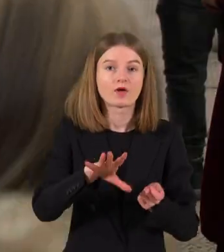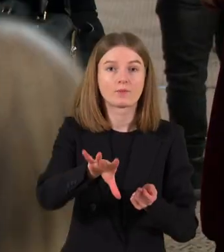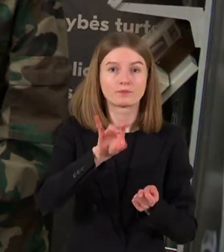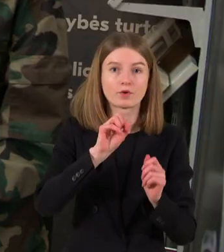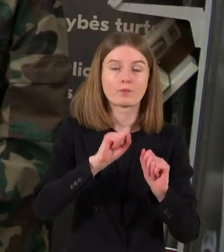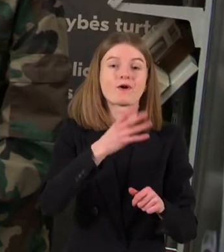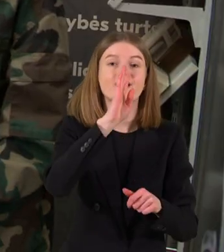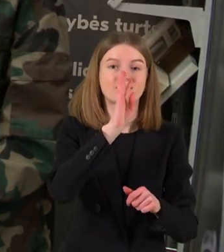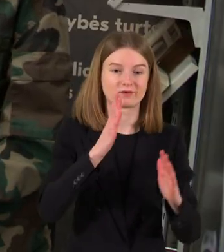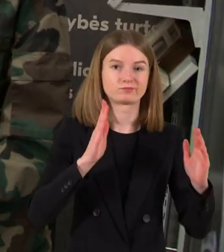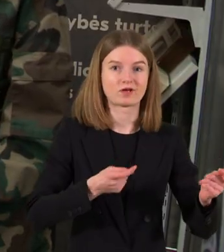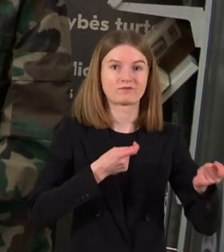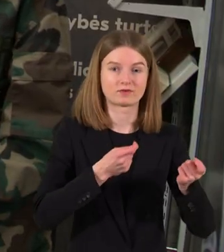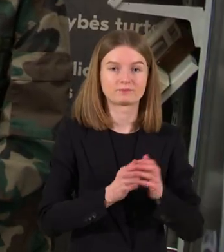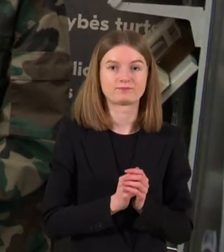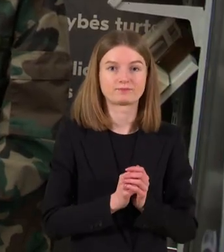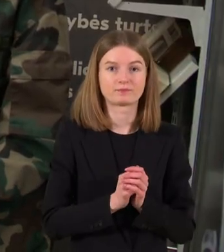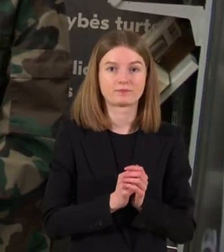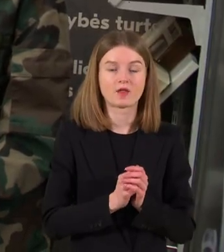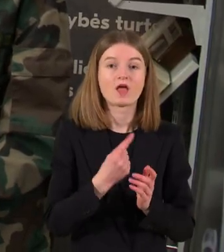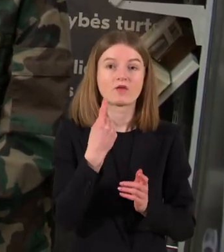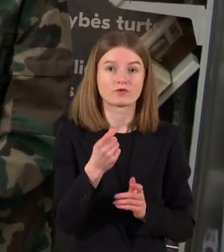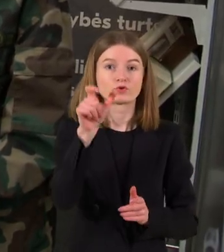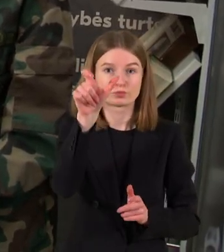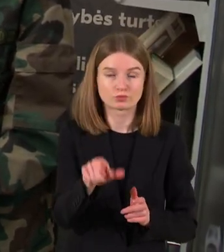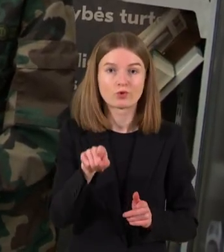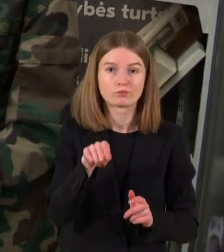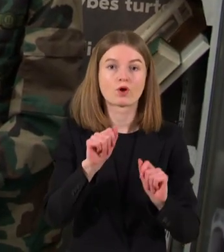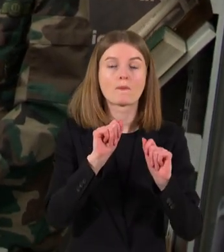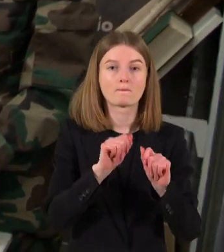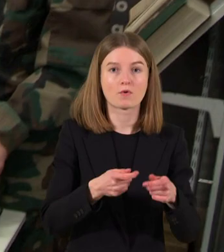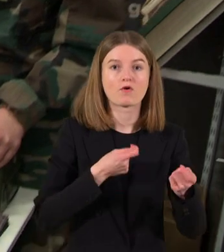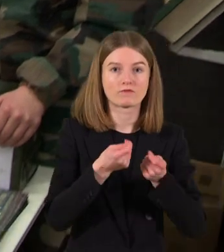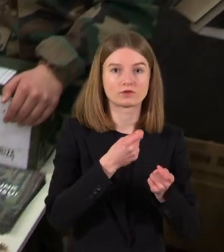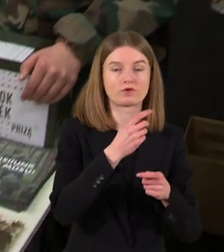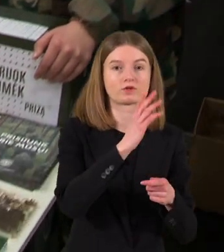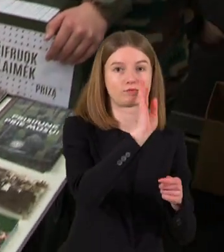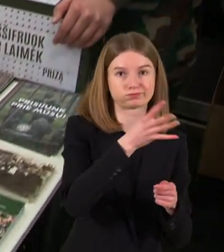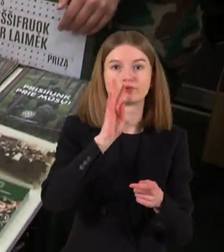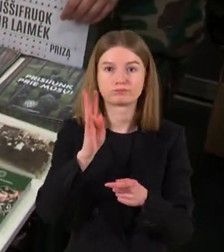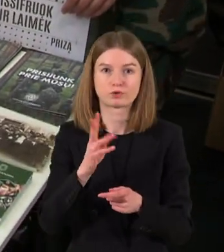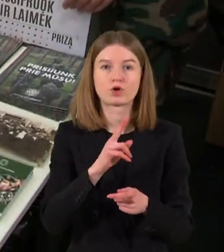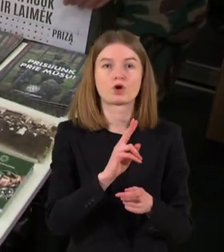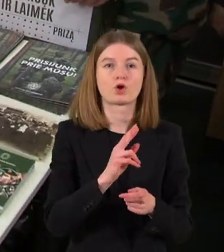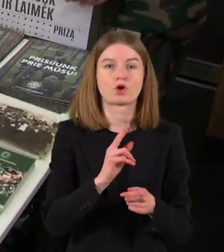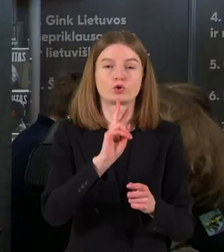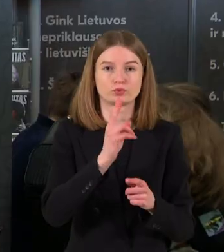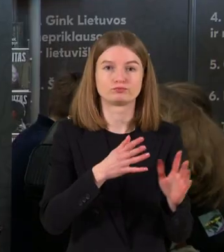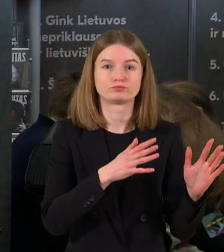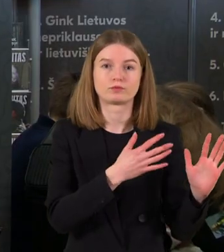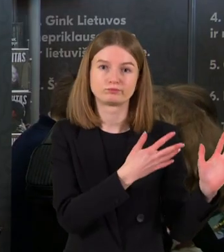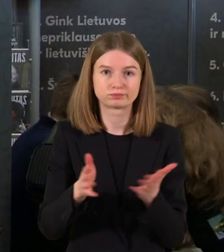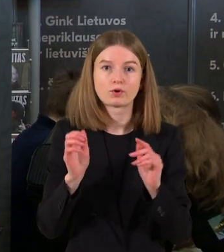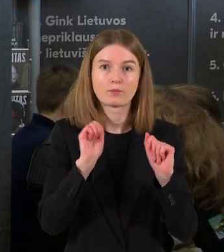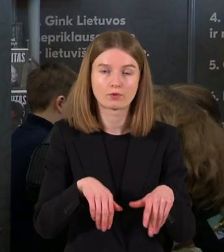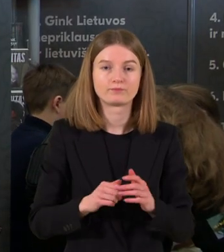metams. Tas pats asmonė gali būti paskirtas vadu daugiau kaip du kartus iš eilės. Šaulių sąjungos vada skiria vyriausybė